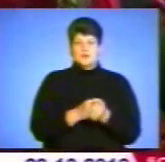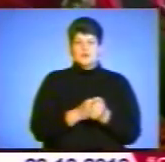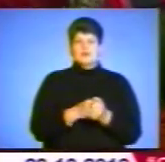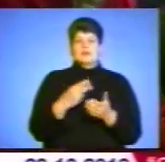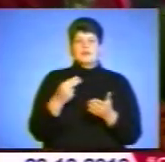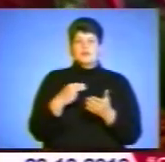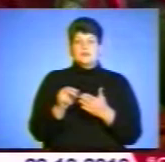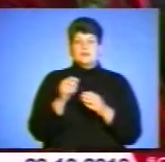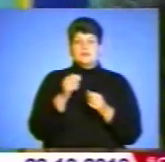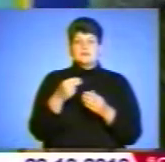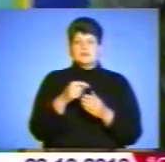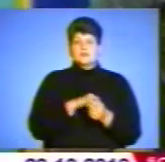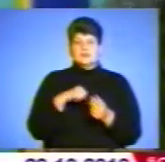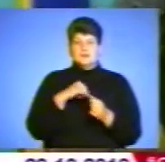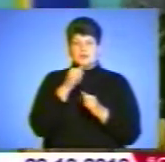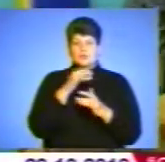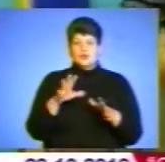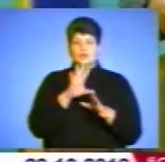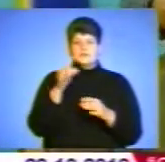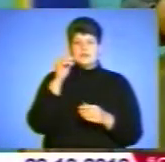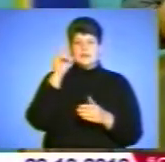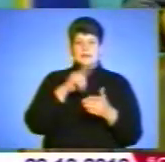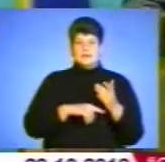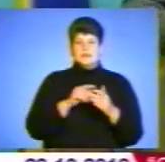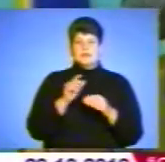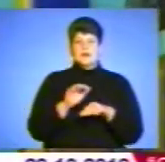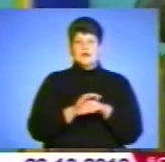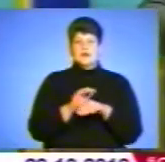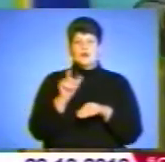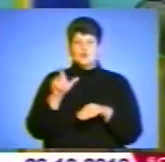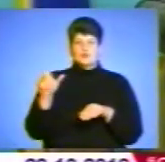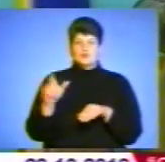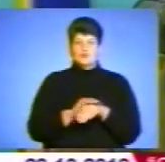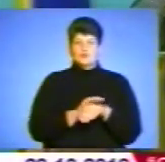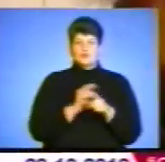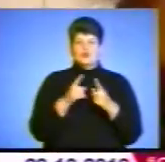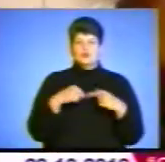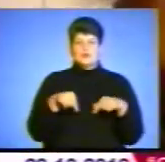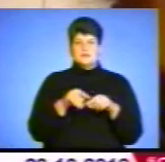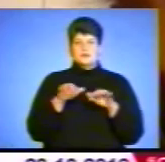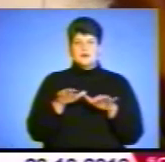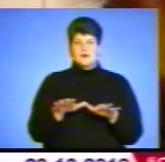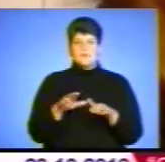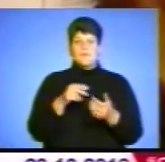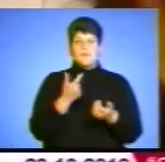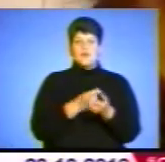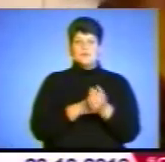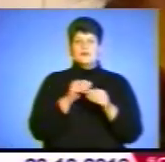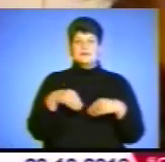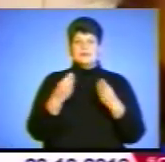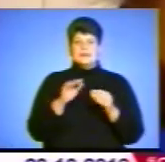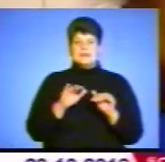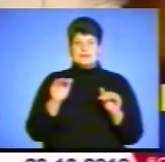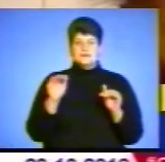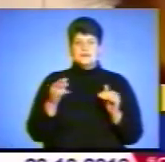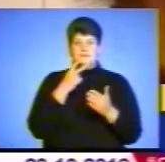сім'я змоги не має. Усі надії на людське милосердя та організаторів акції. Помпа дає дітям просвіток в житті,